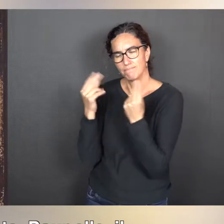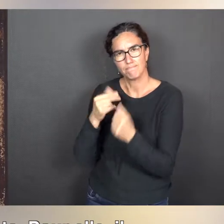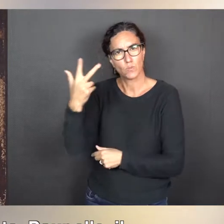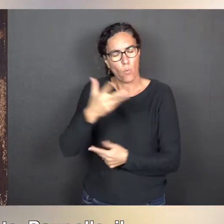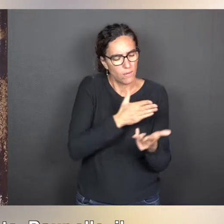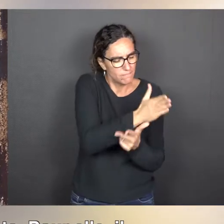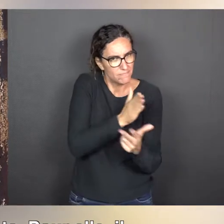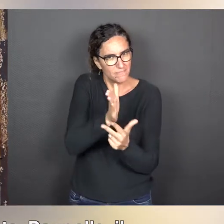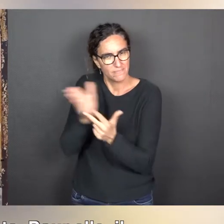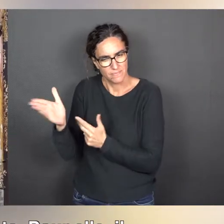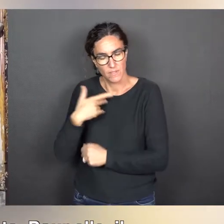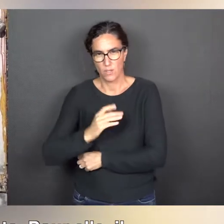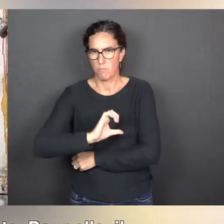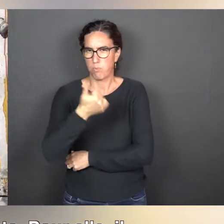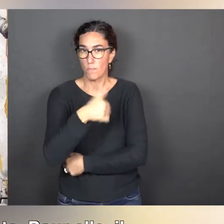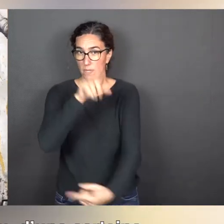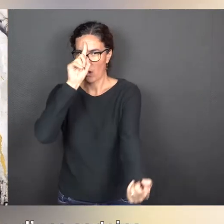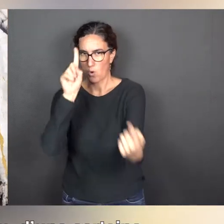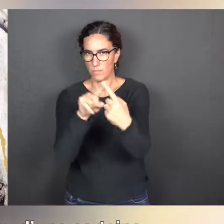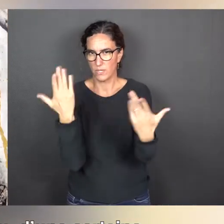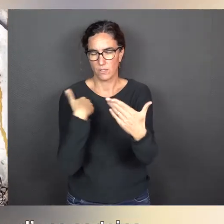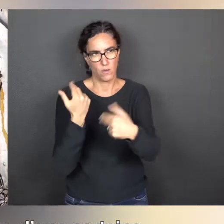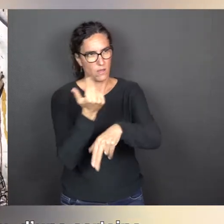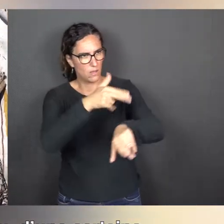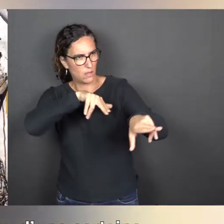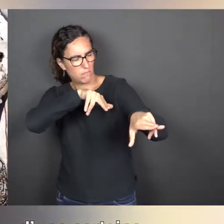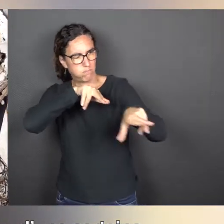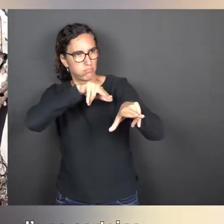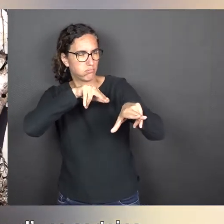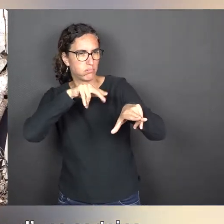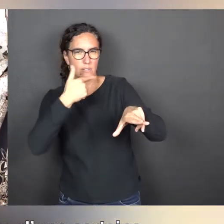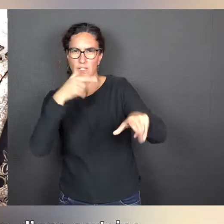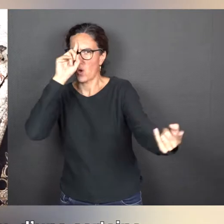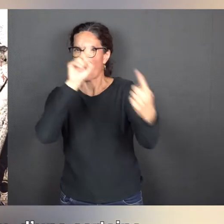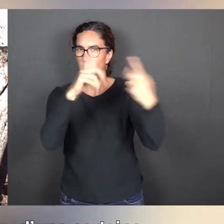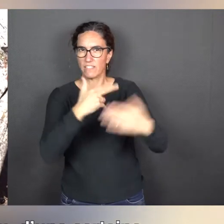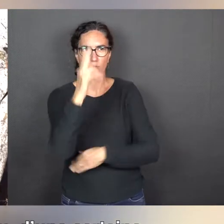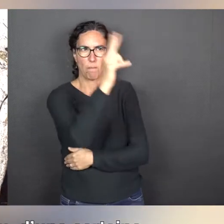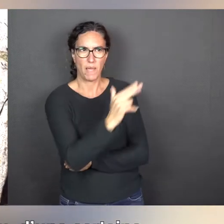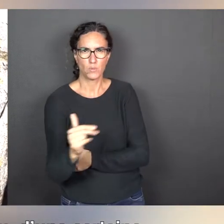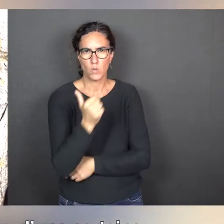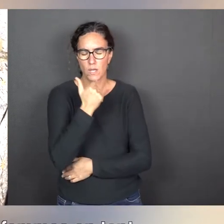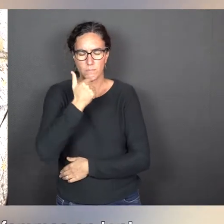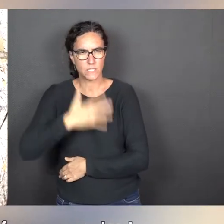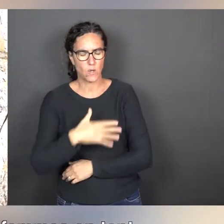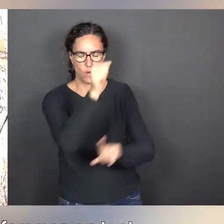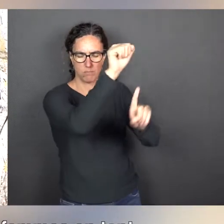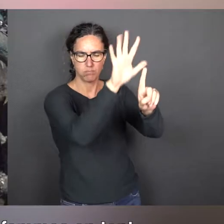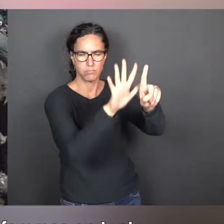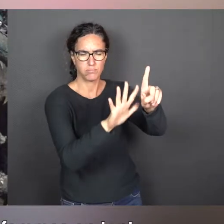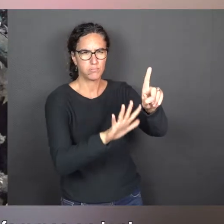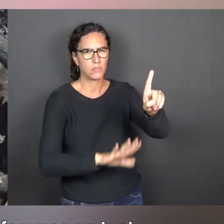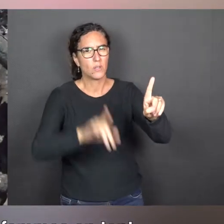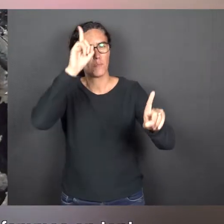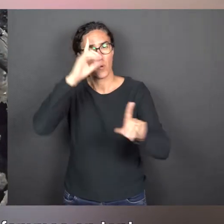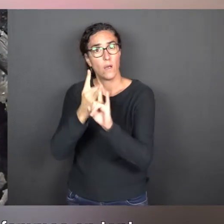il s'agit déjà de faire saigner la peinture. Quand elle tire sur un tableau, d'une certaine manière, symboliquement, elle tire sur l'histoire de l'art,